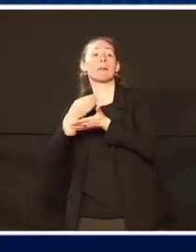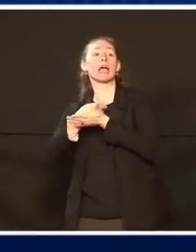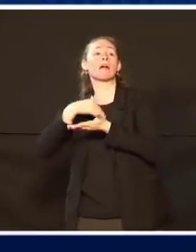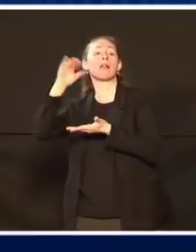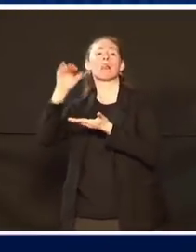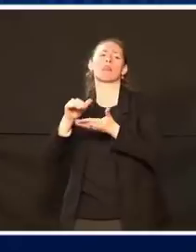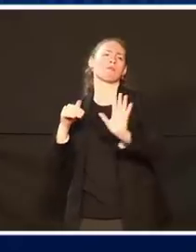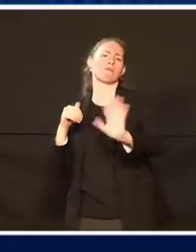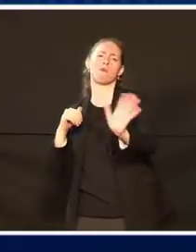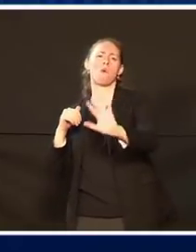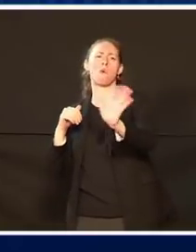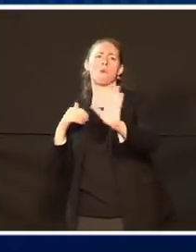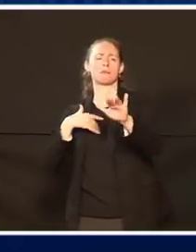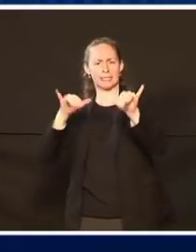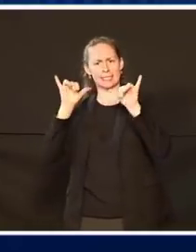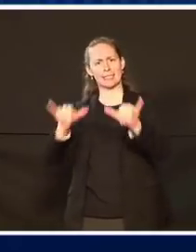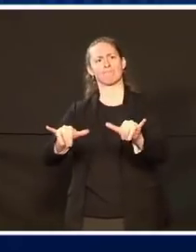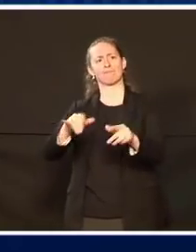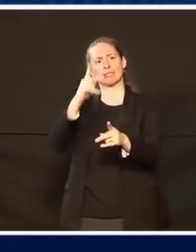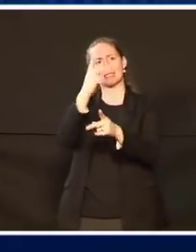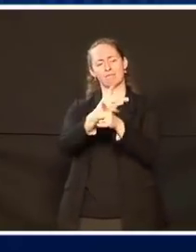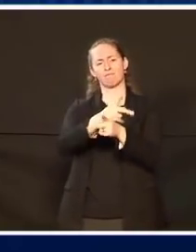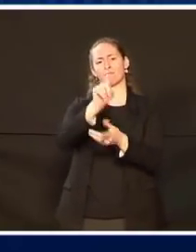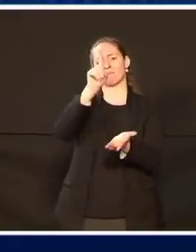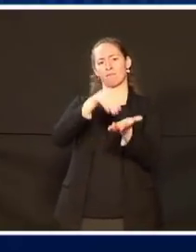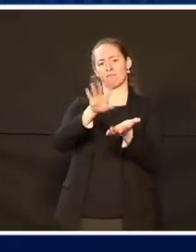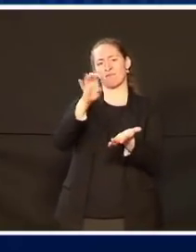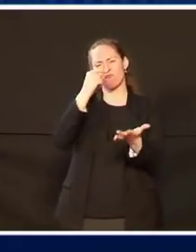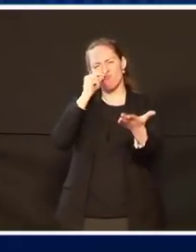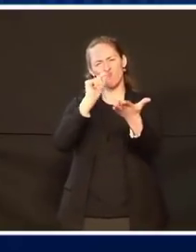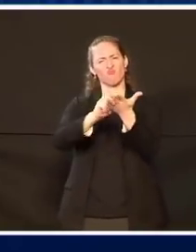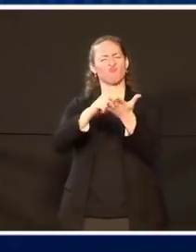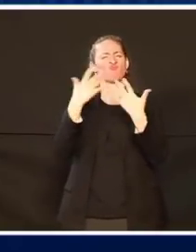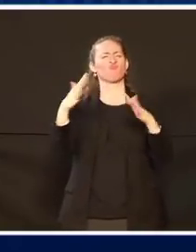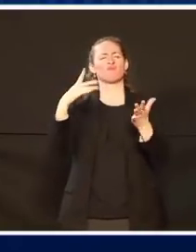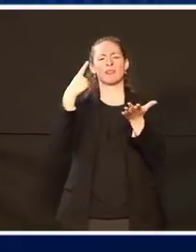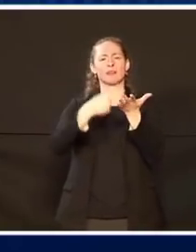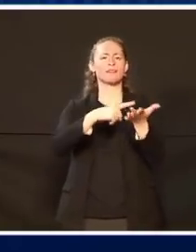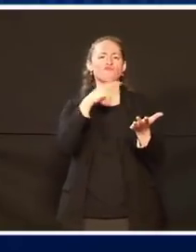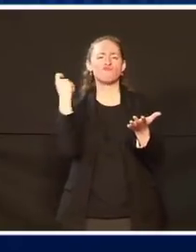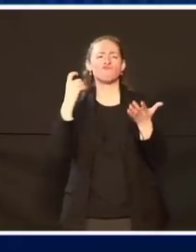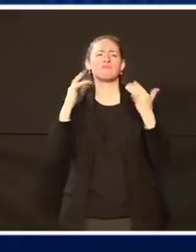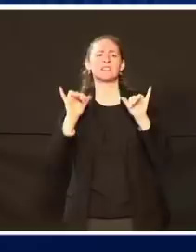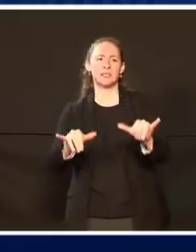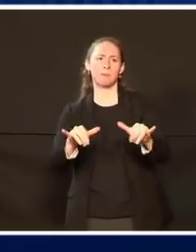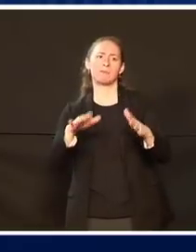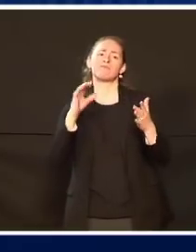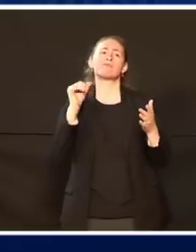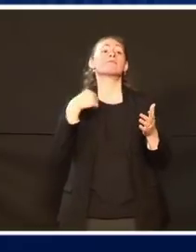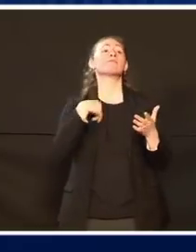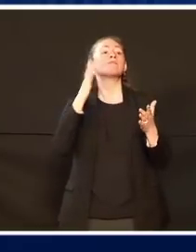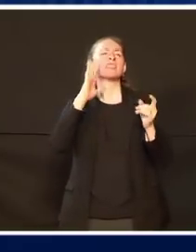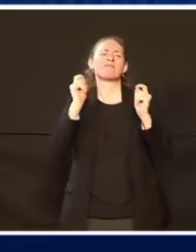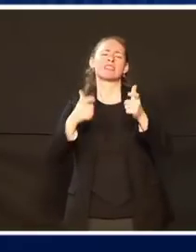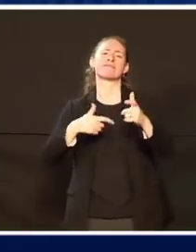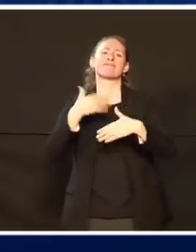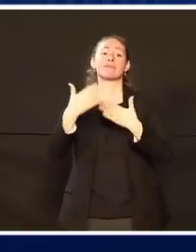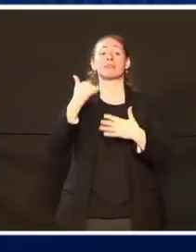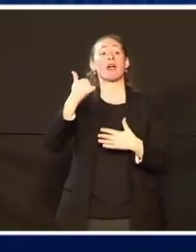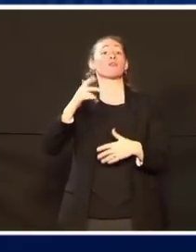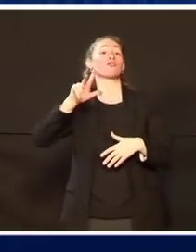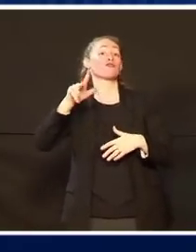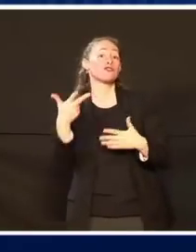aus. Das ist, was ich dem amerikanischen Volk versprochen habe. Und wir werden sehr schnell das alles